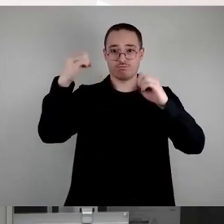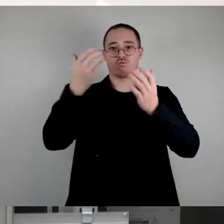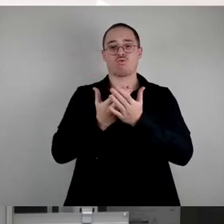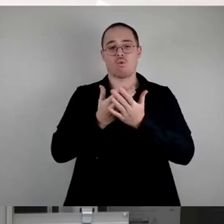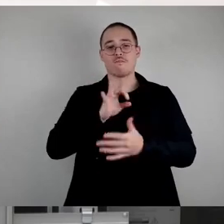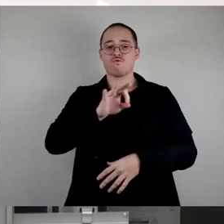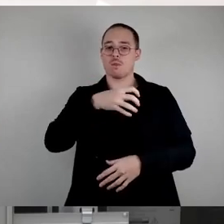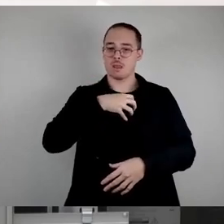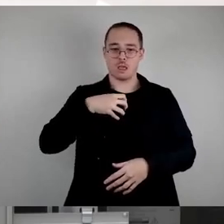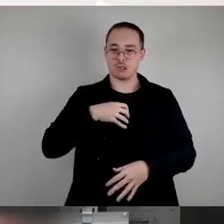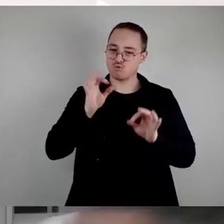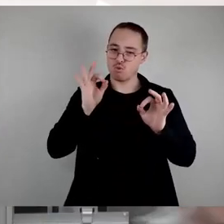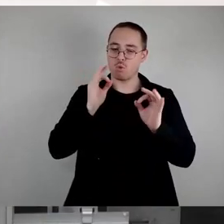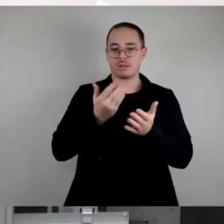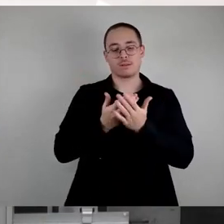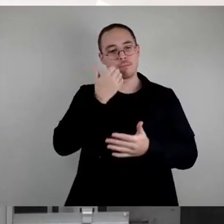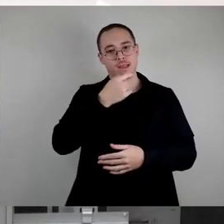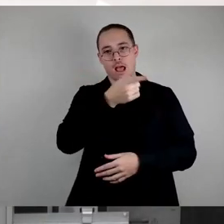Zustimmung im Stadtrat. Vielen Dank.